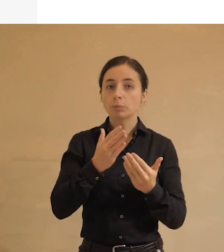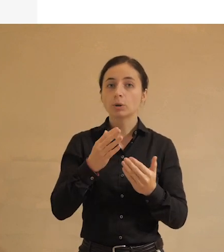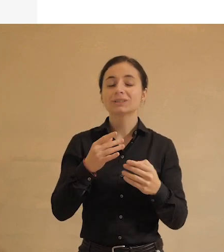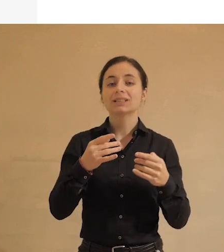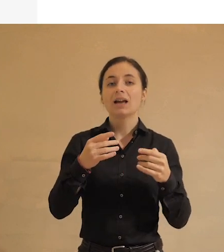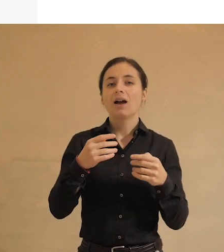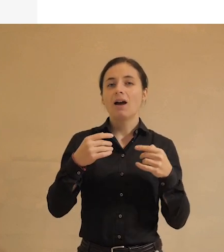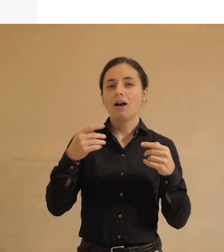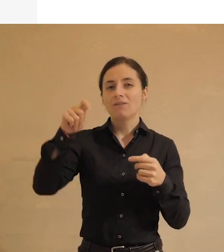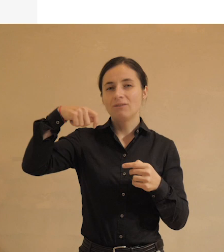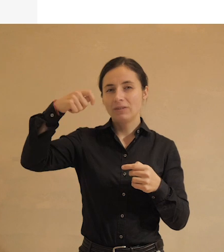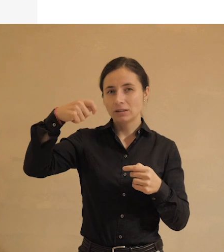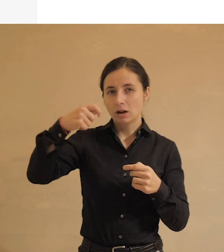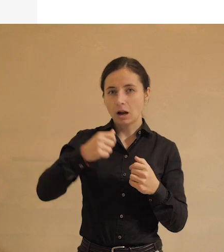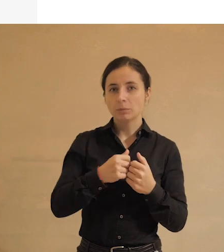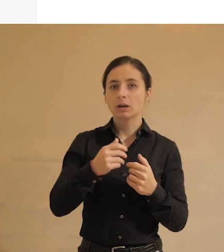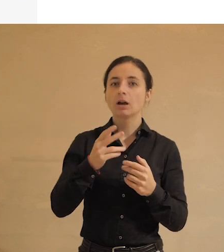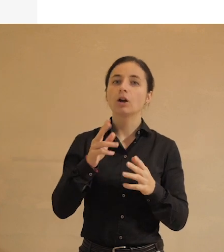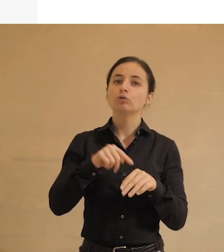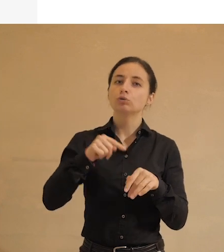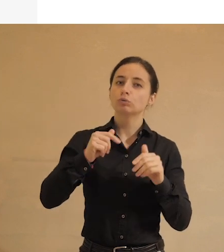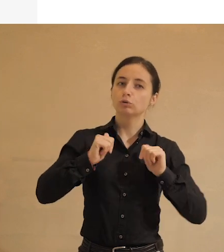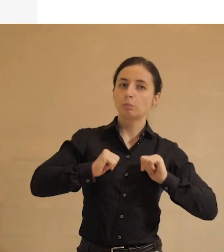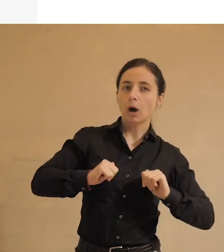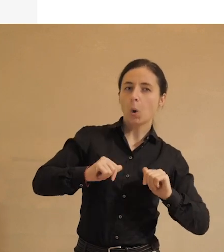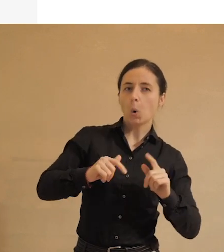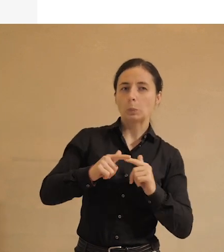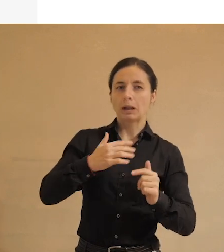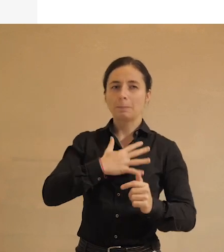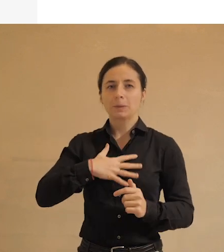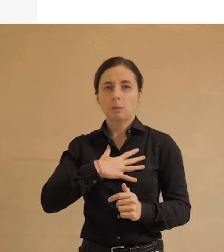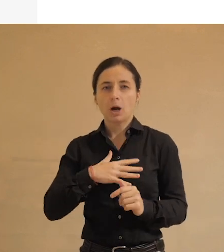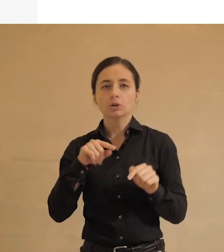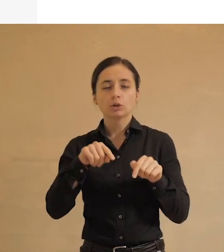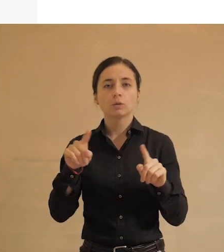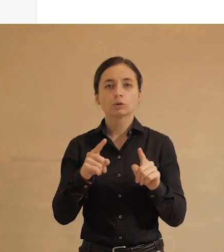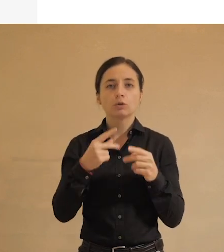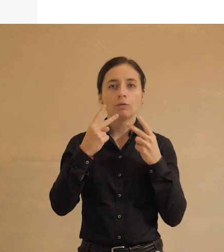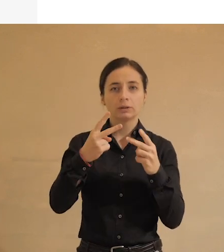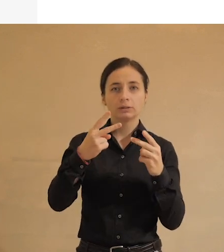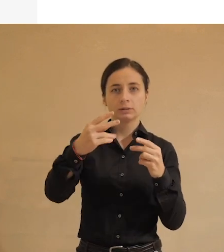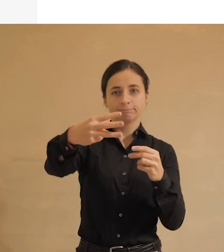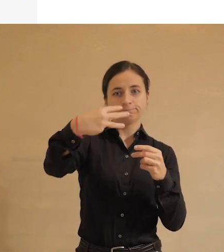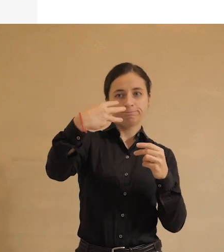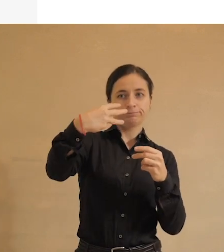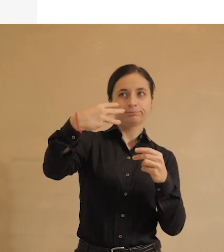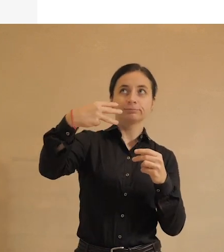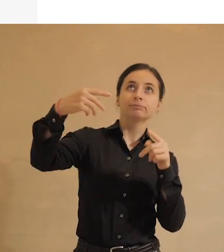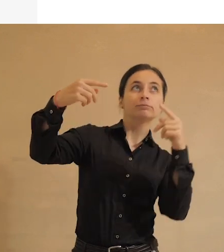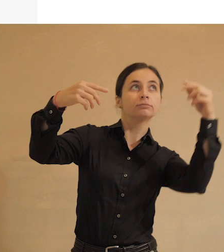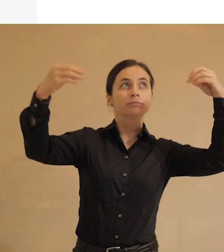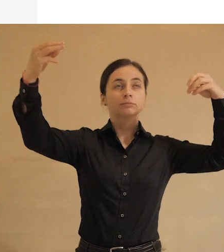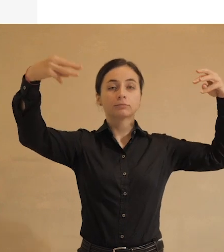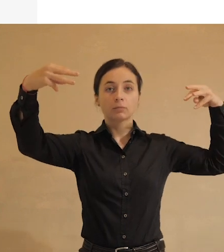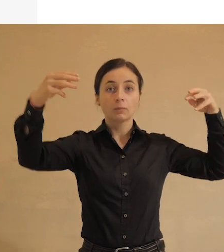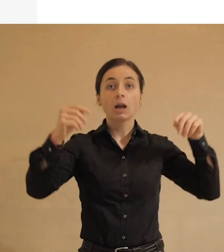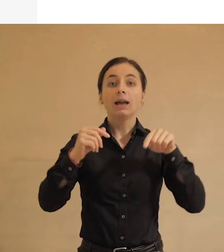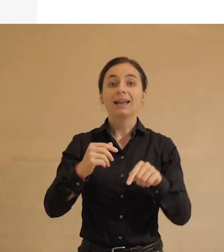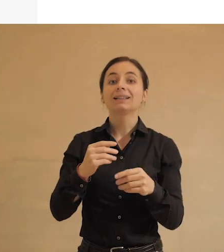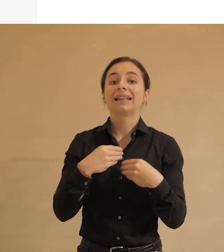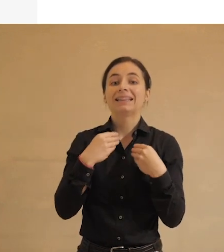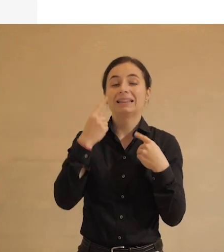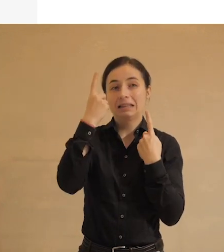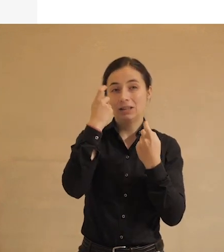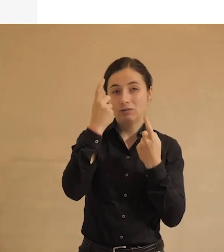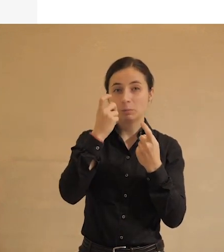видеокамеры, чувствуете ли вы себя спокойнее или беспокойнее от того, что вы видите камеру видеонаблюдения. Это данные уже после того,